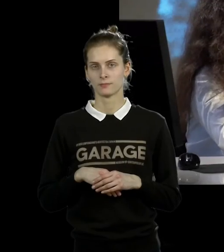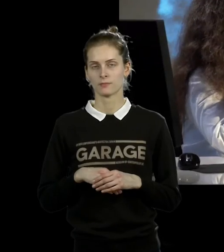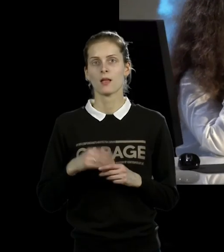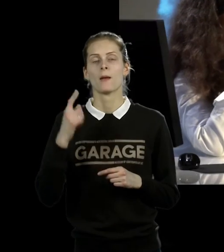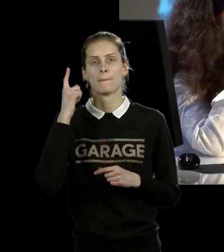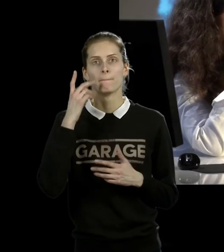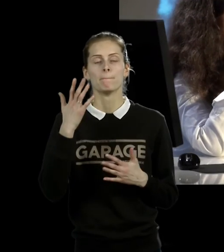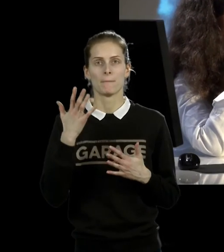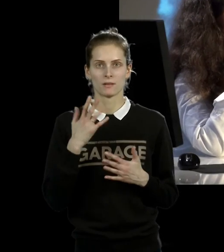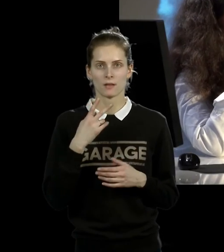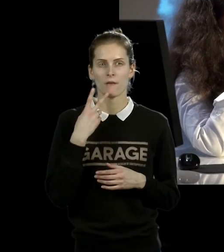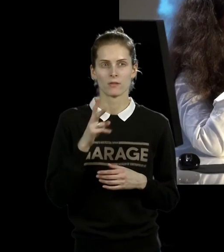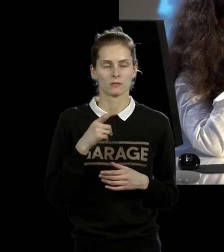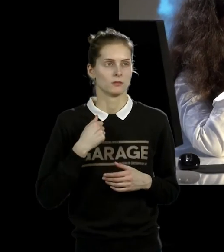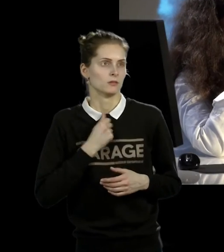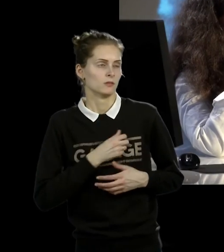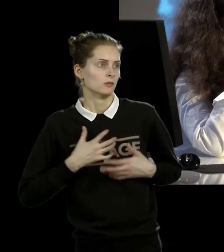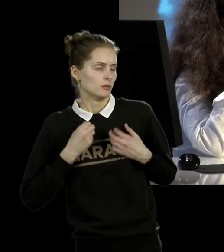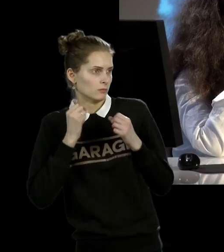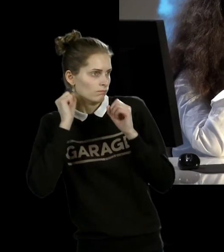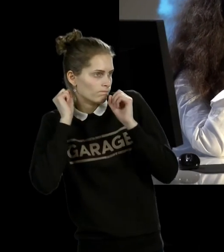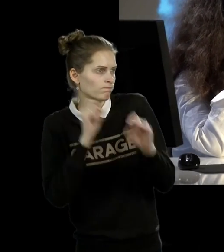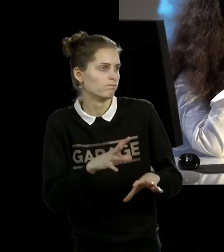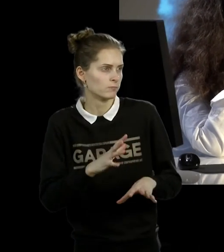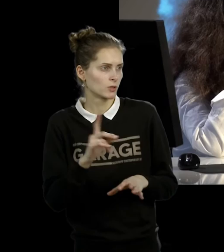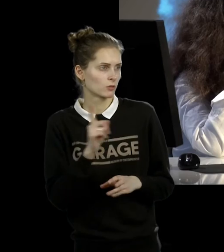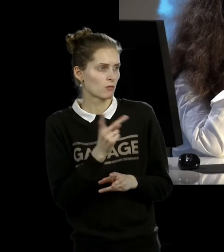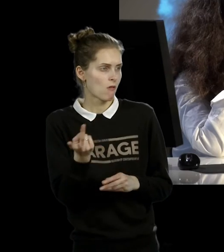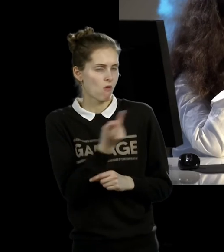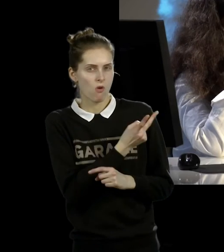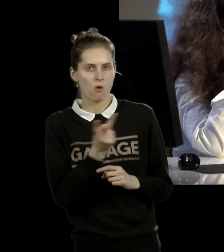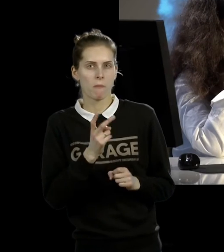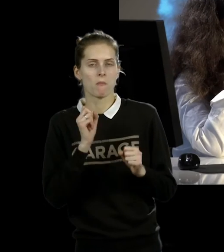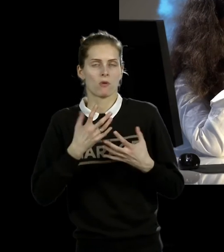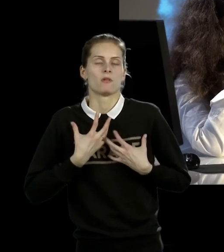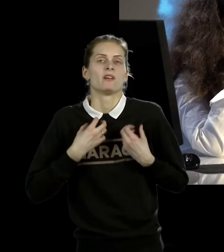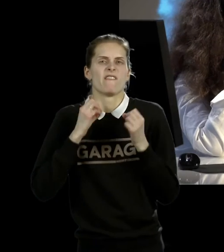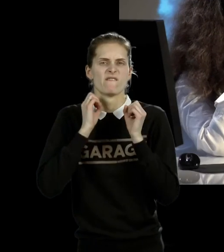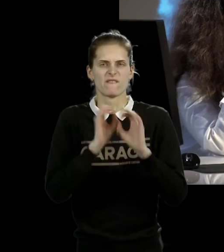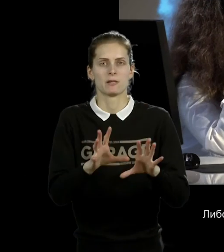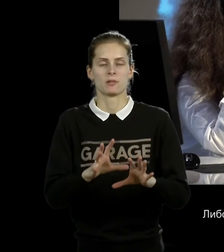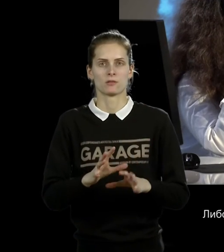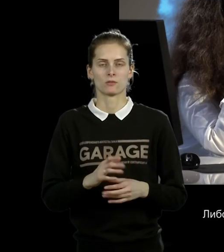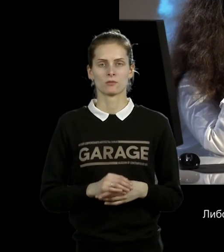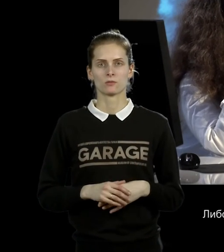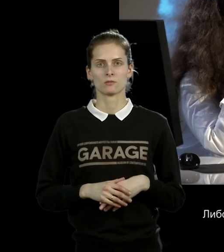Понятно, что, с одной стороны, это агрессия, накопившаяся друг на друга, которую можно выплеснуть таким образом. И